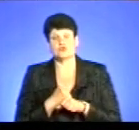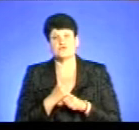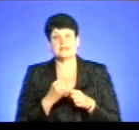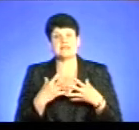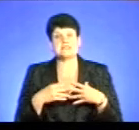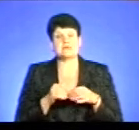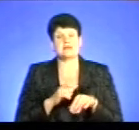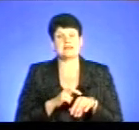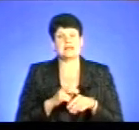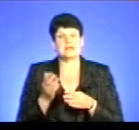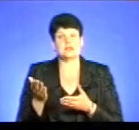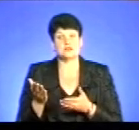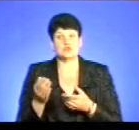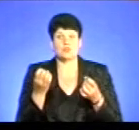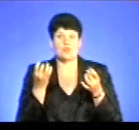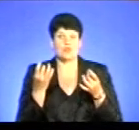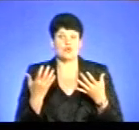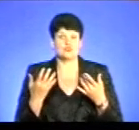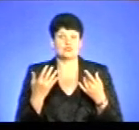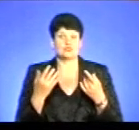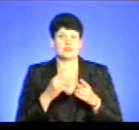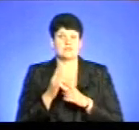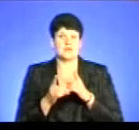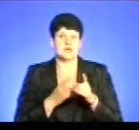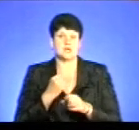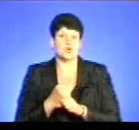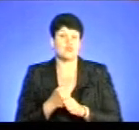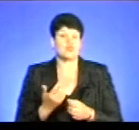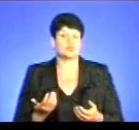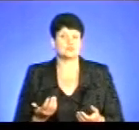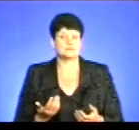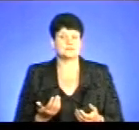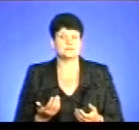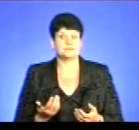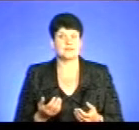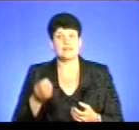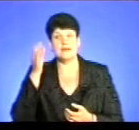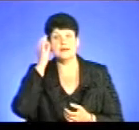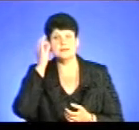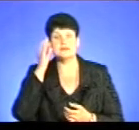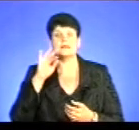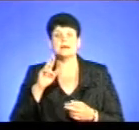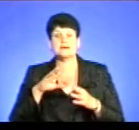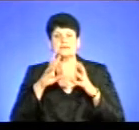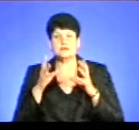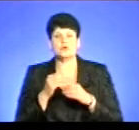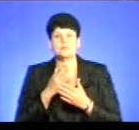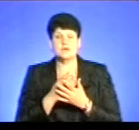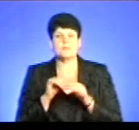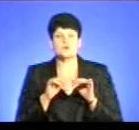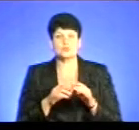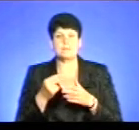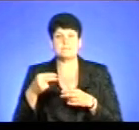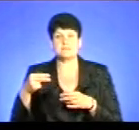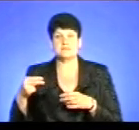лікар, чи йому просто треба міняти іншу роботу. І нагадайте, будь ласка, як загалом відбувається процедура підписання